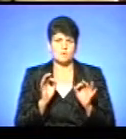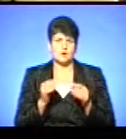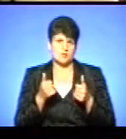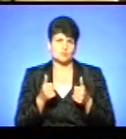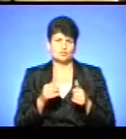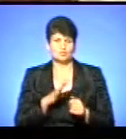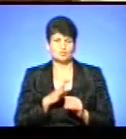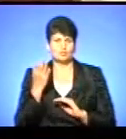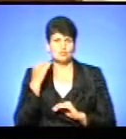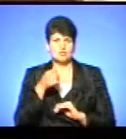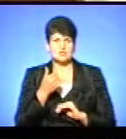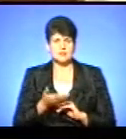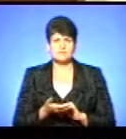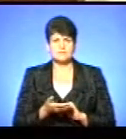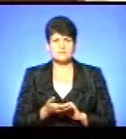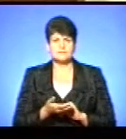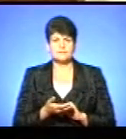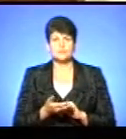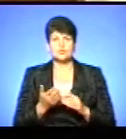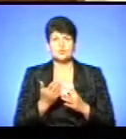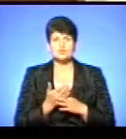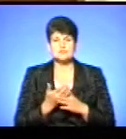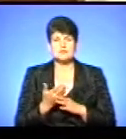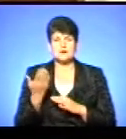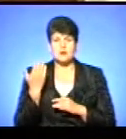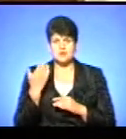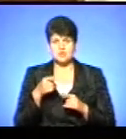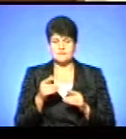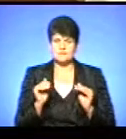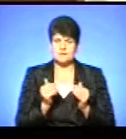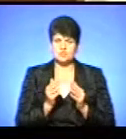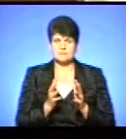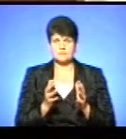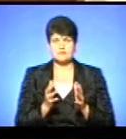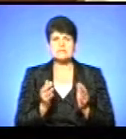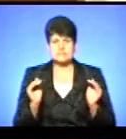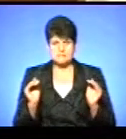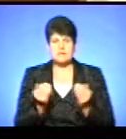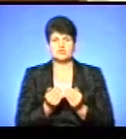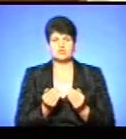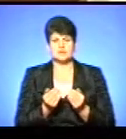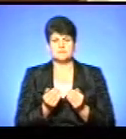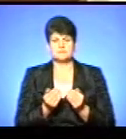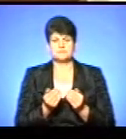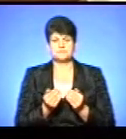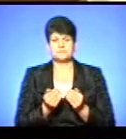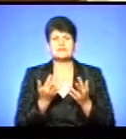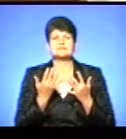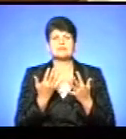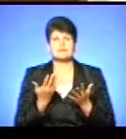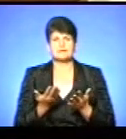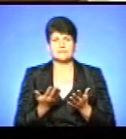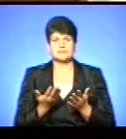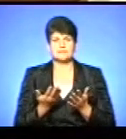було, пройшлий рік. От субсидію, як ви раніше брали, вона зменшилась? Зменшилась. А наскільки,